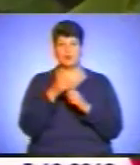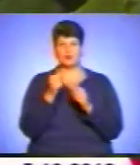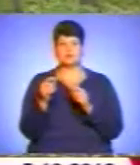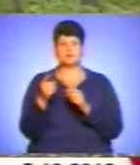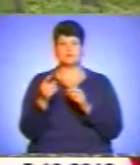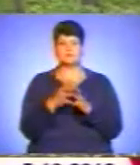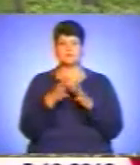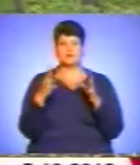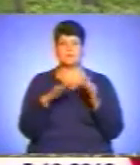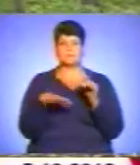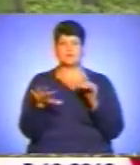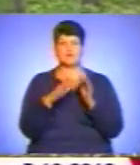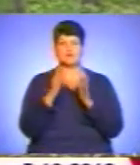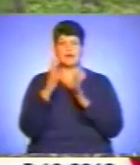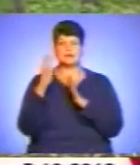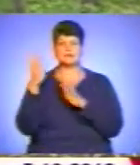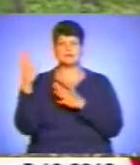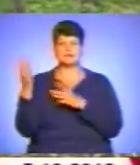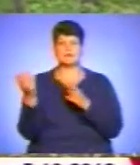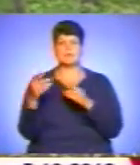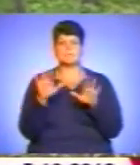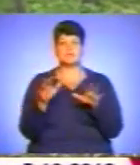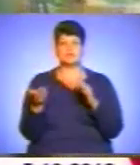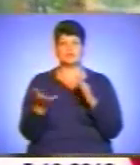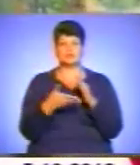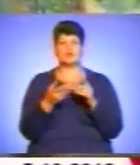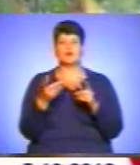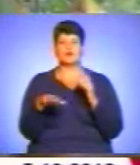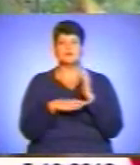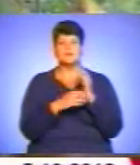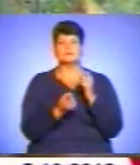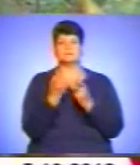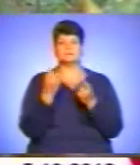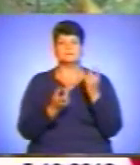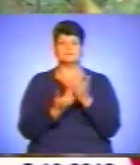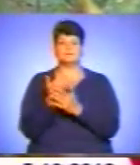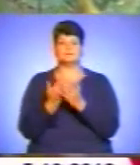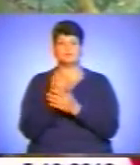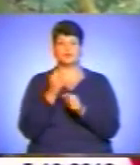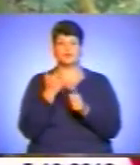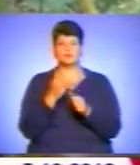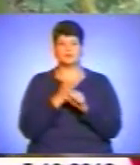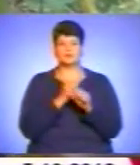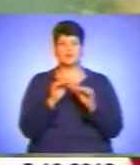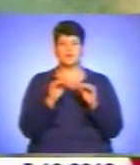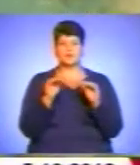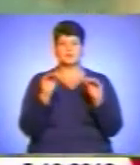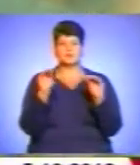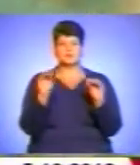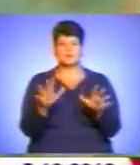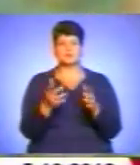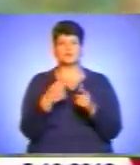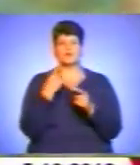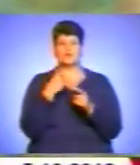площа лісів. На місці одного зрубаного дерева з'являється кілька молодих. Добре працюють розсадники. Голова Державного агентства лісових